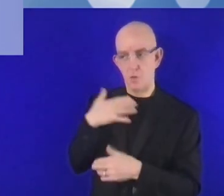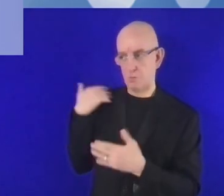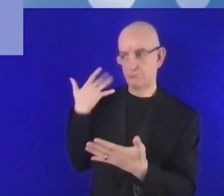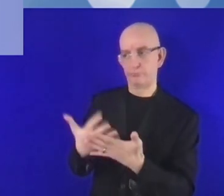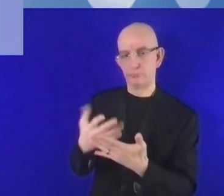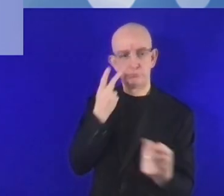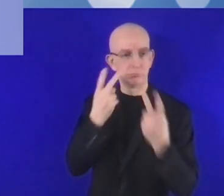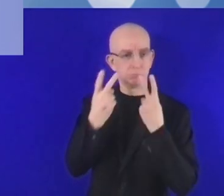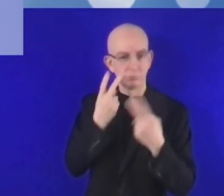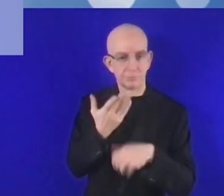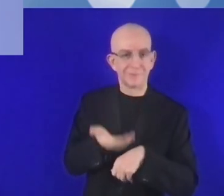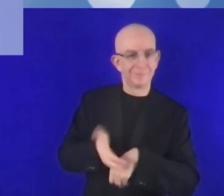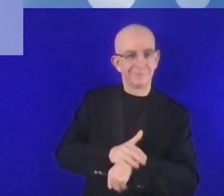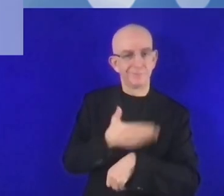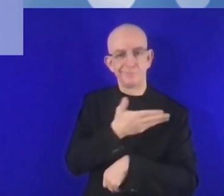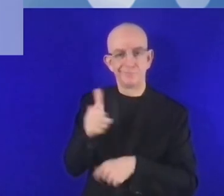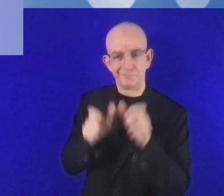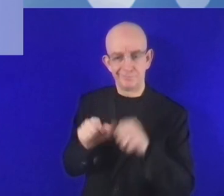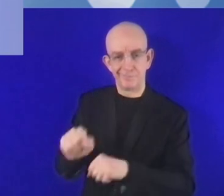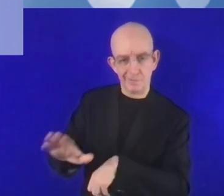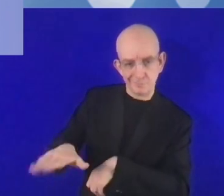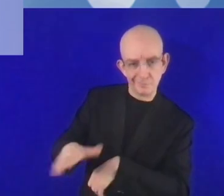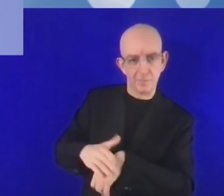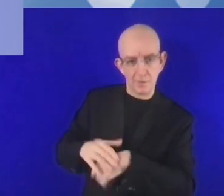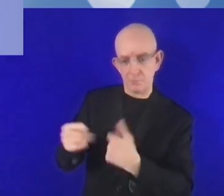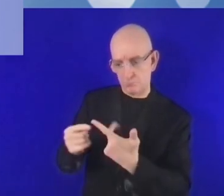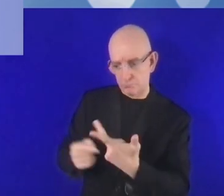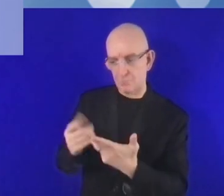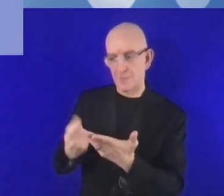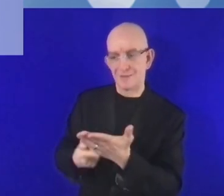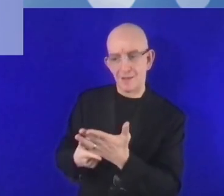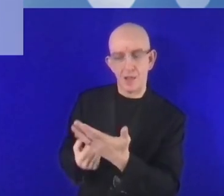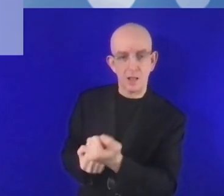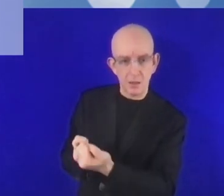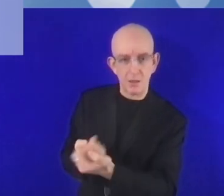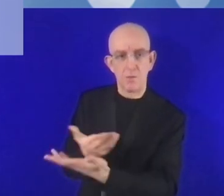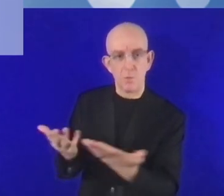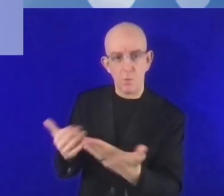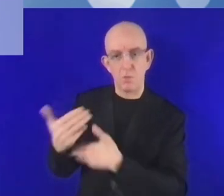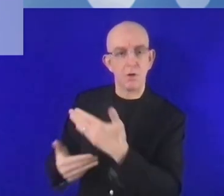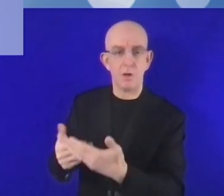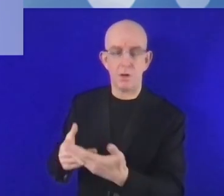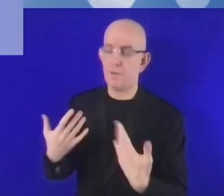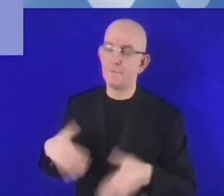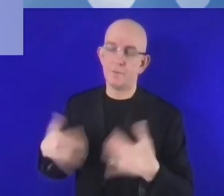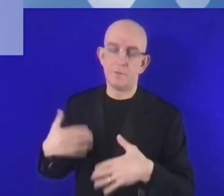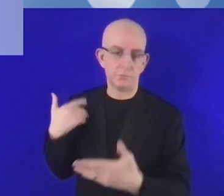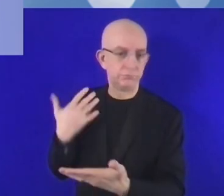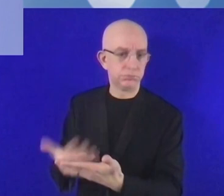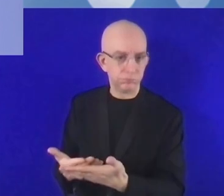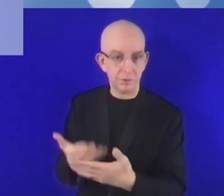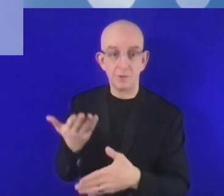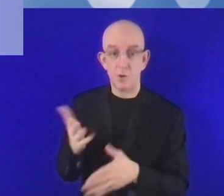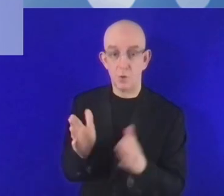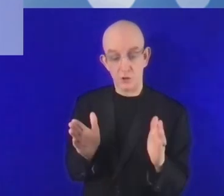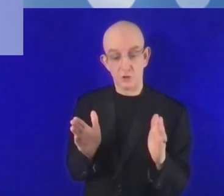النهائية. لدينا تجربة وخبارات